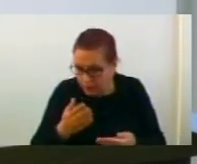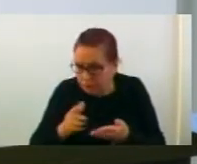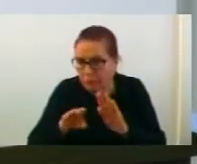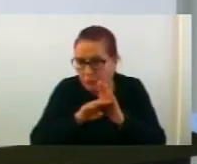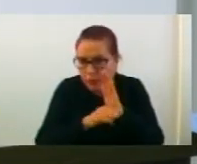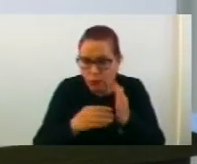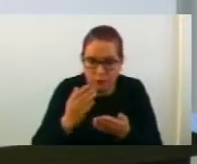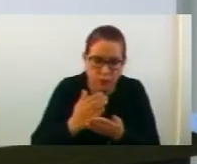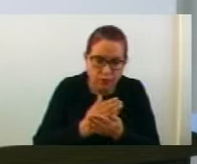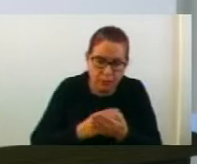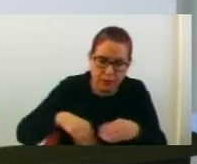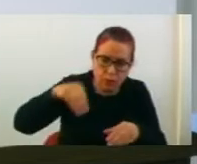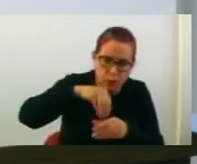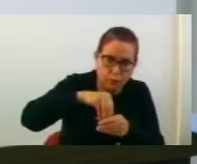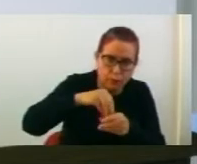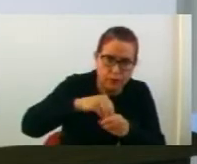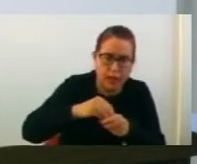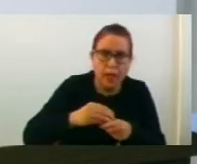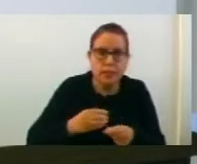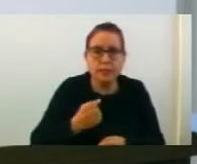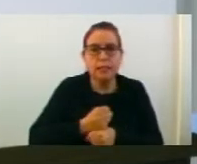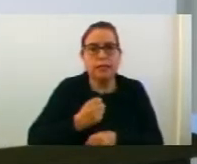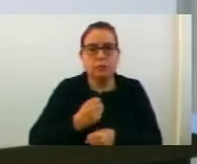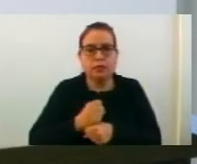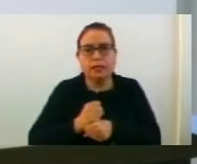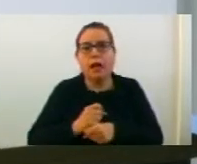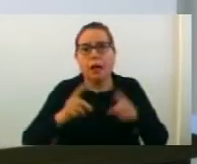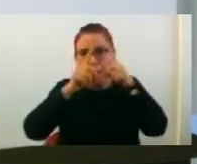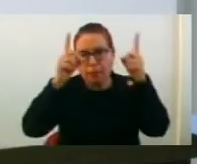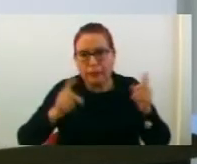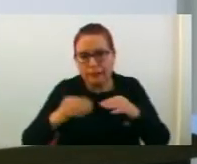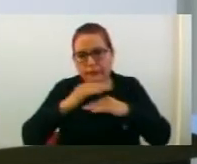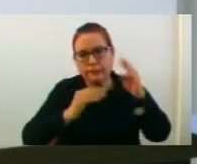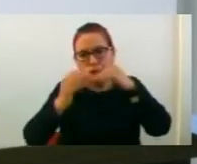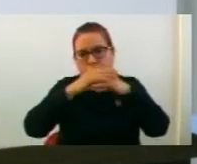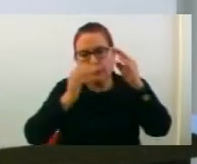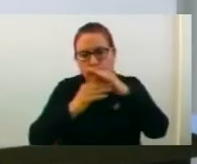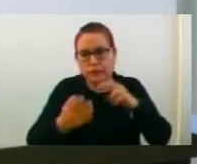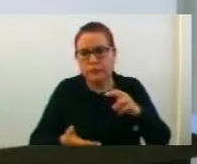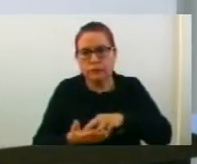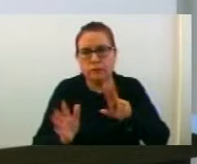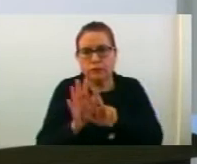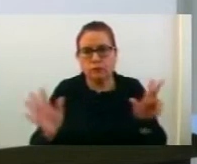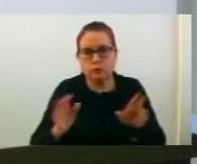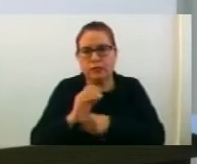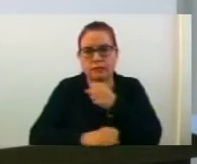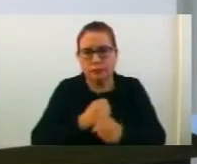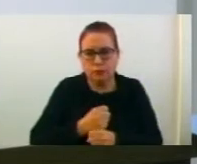Програмата за дополнуване на Програмата за изработка на урбанизътчки планови на подрачето на Община Струмица за 2018 година.